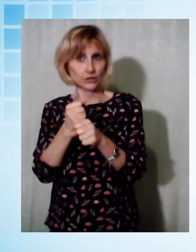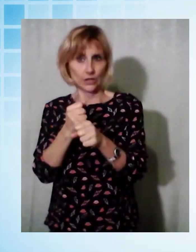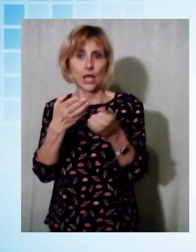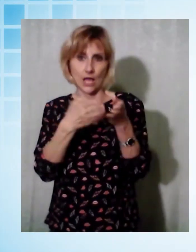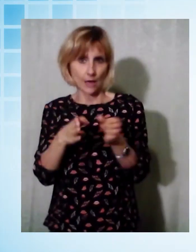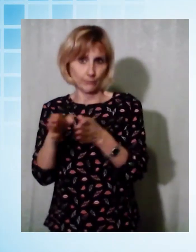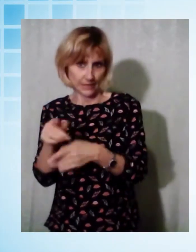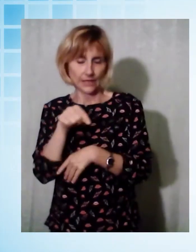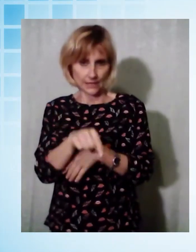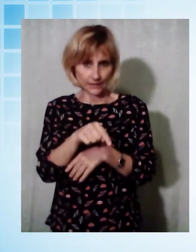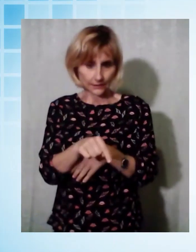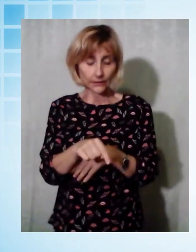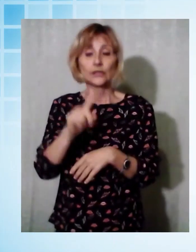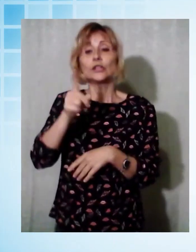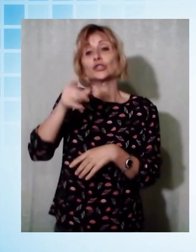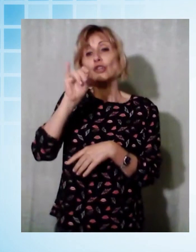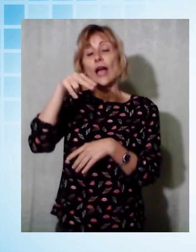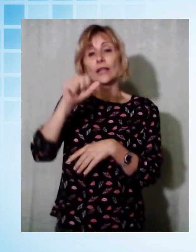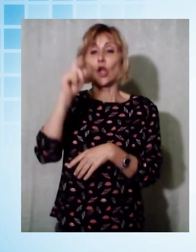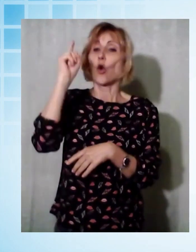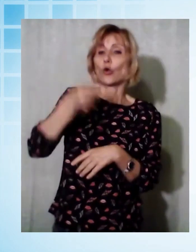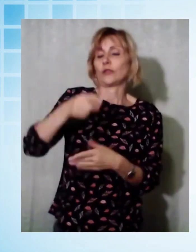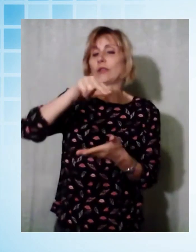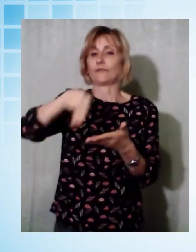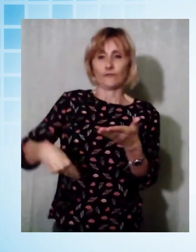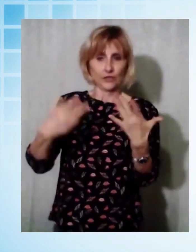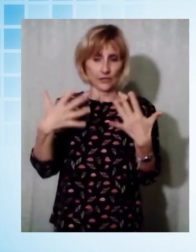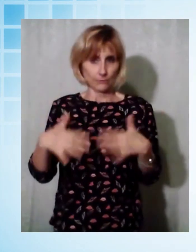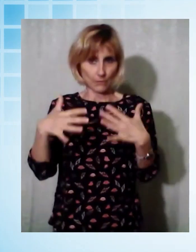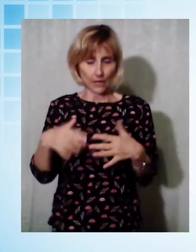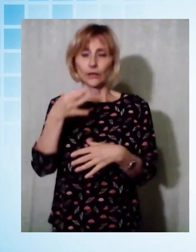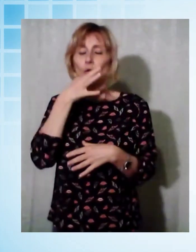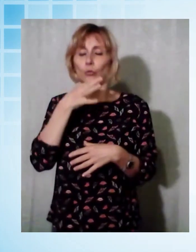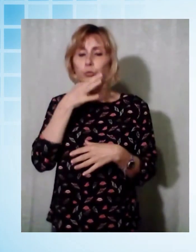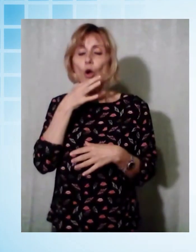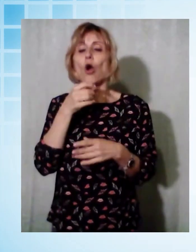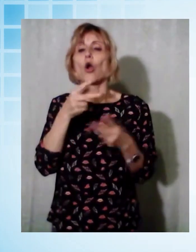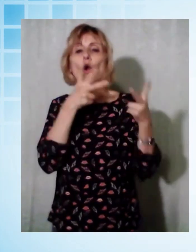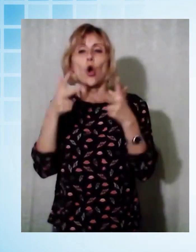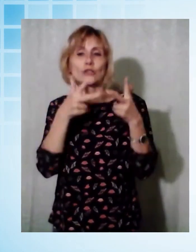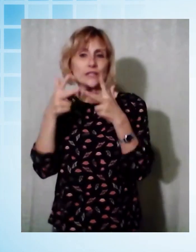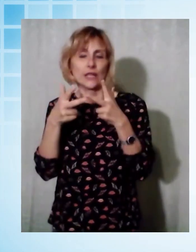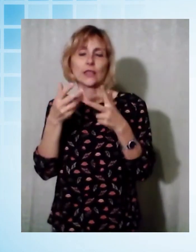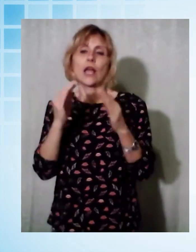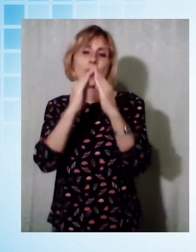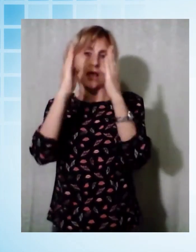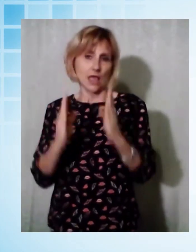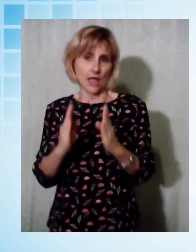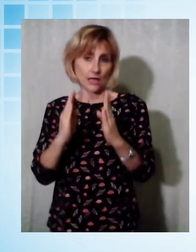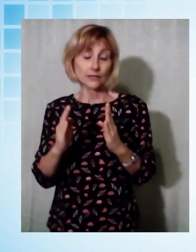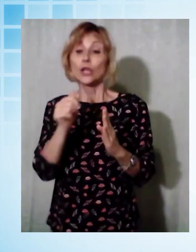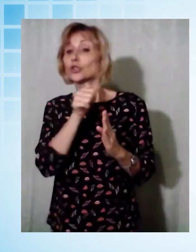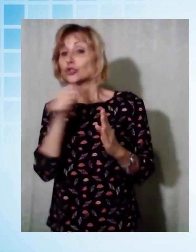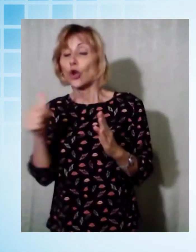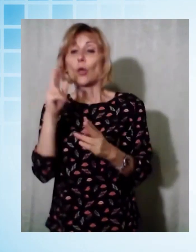Presidente Eugenio Gianni, che dà però la possibilità della consegna a domicilio esclusivamente mediante la prenotazione online o